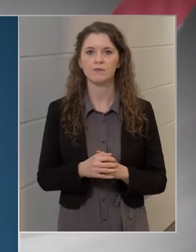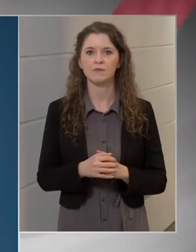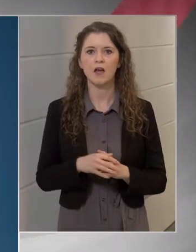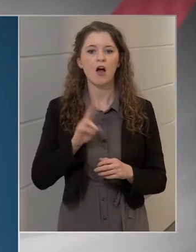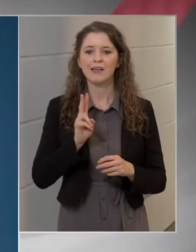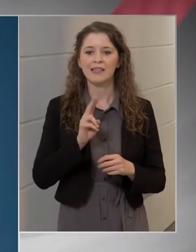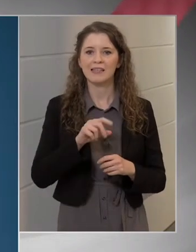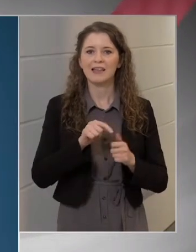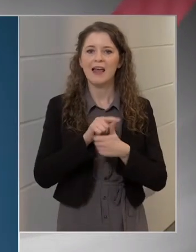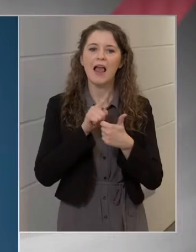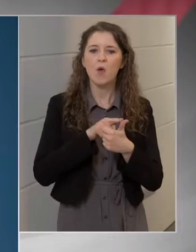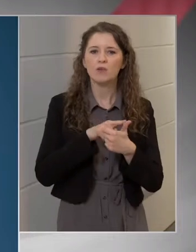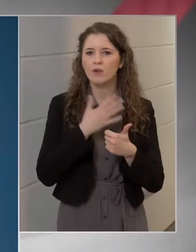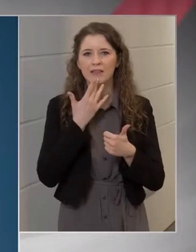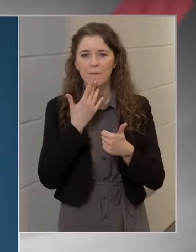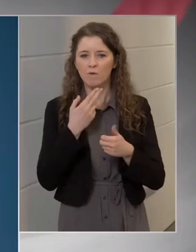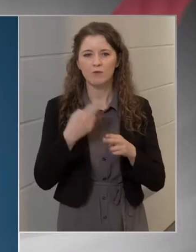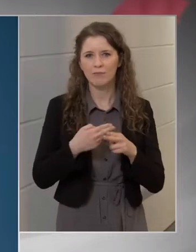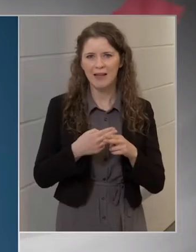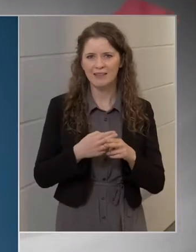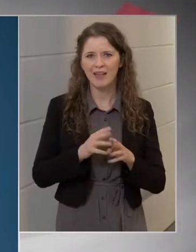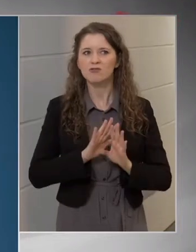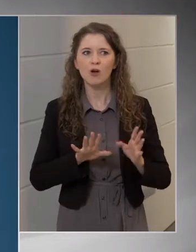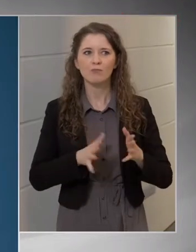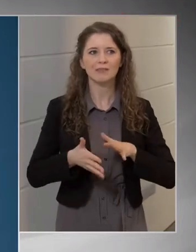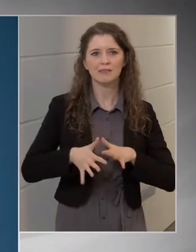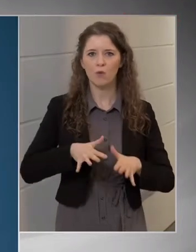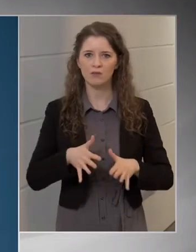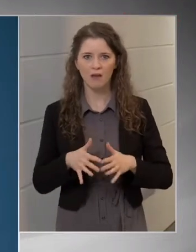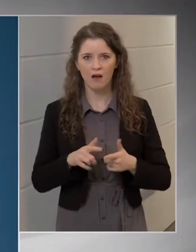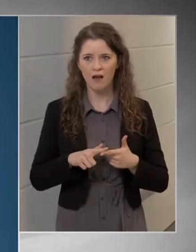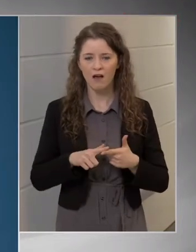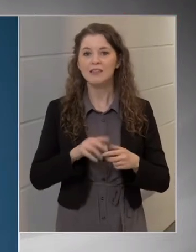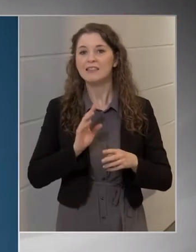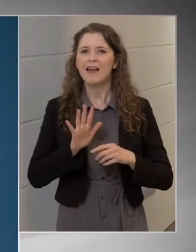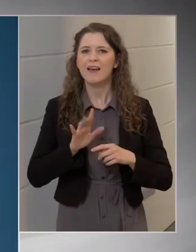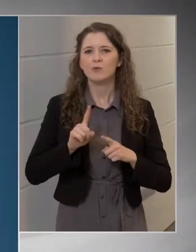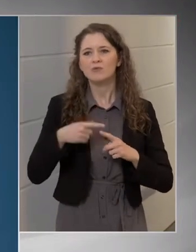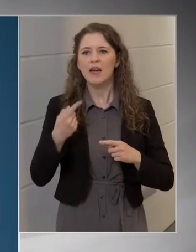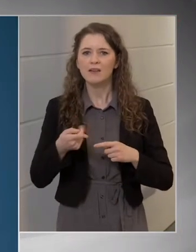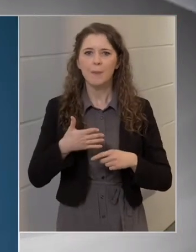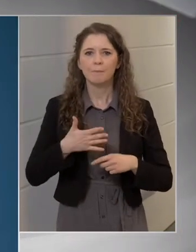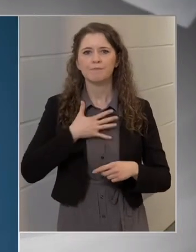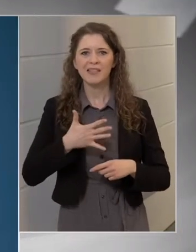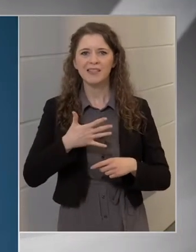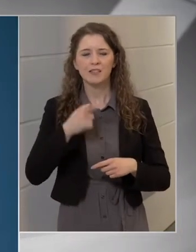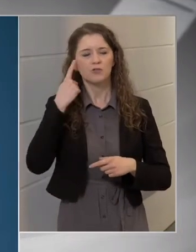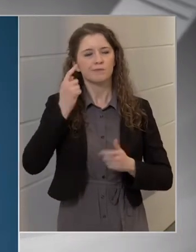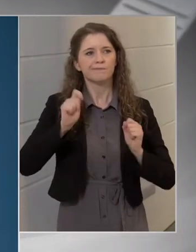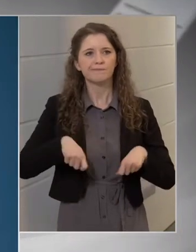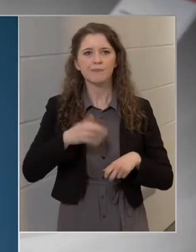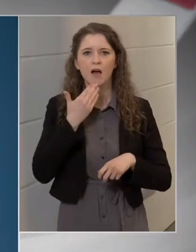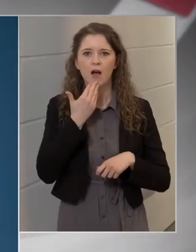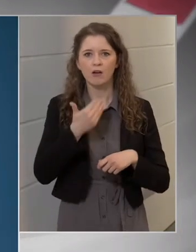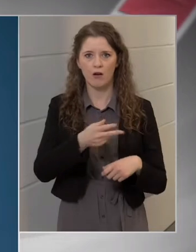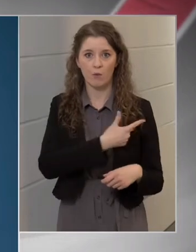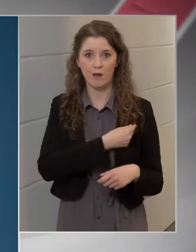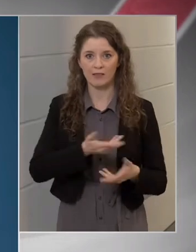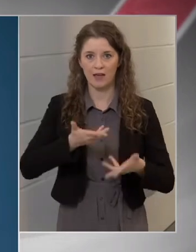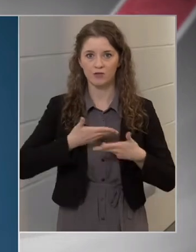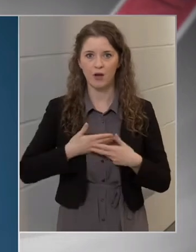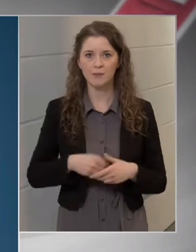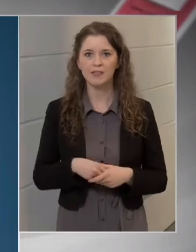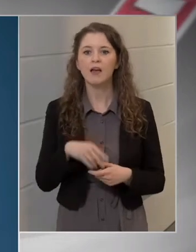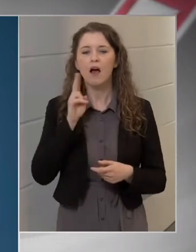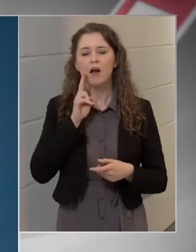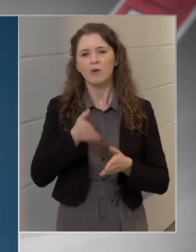volt beteg, csak bizonytalan, később viszont mégis úgy döntött, hogy szeretne élni az oltakozási lehetőséggel, kérem,